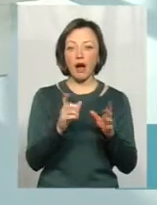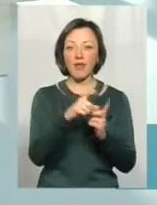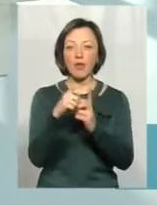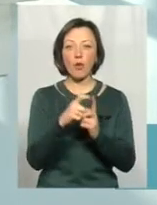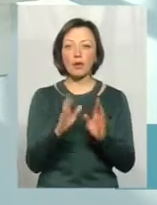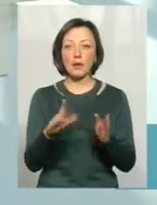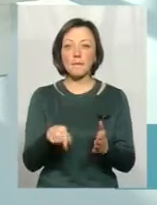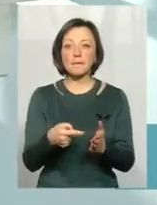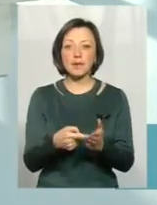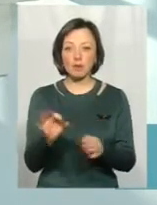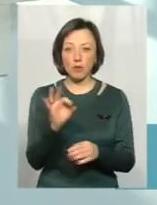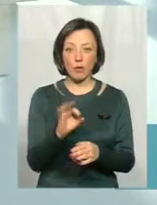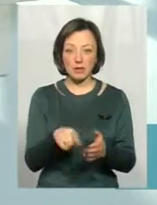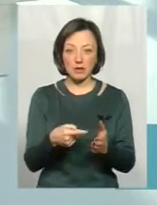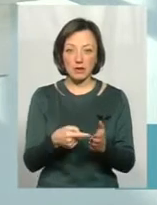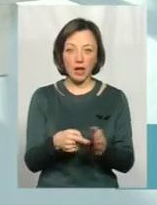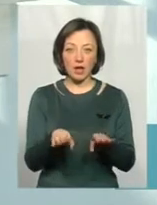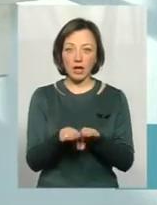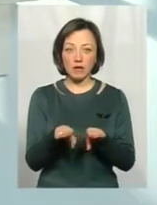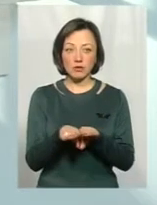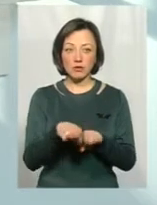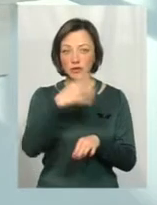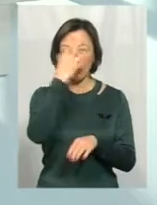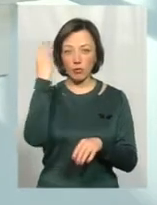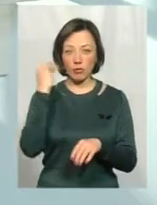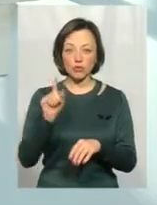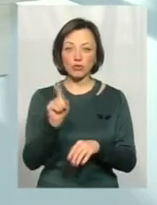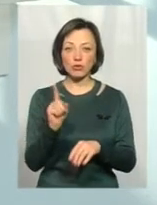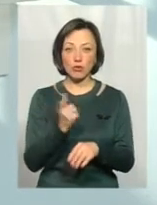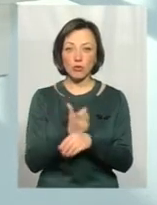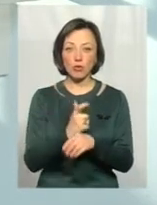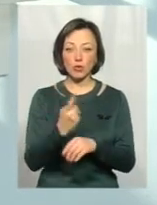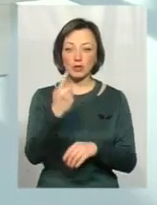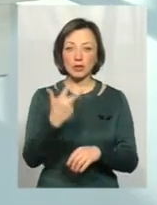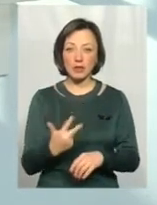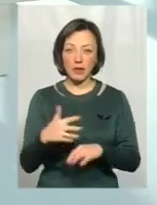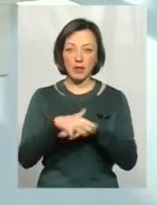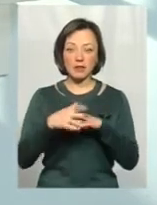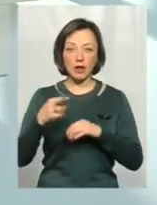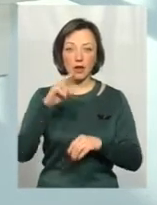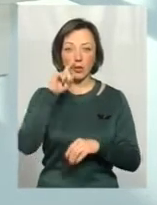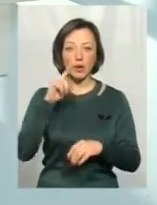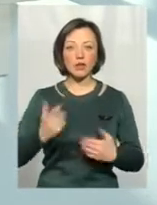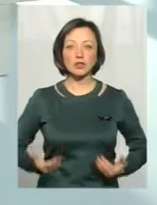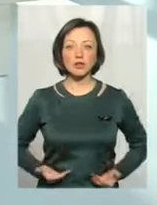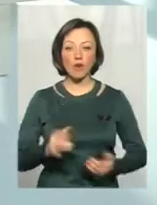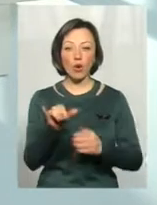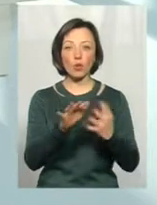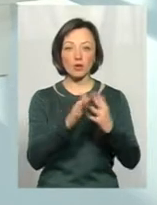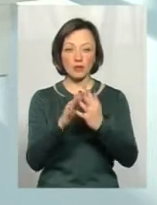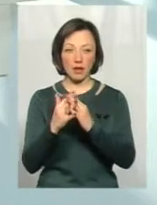це питання, він говорить суто про міста. Начебто так от забуваючи про те, що понад третину населення України мешкає у селах.